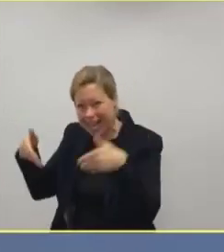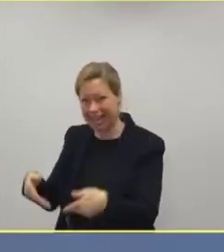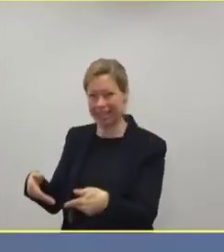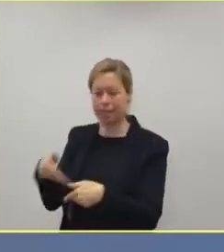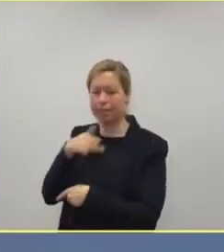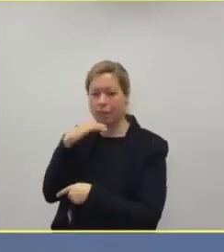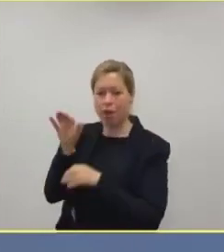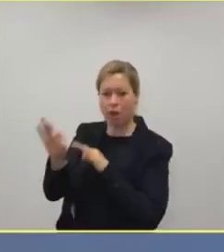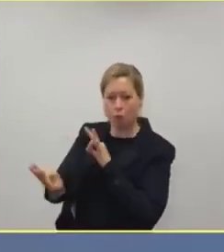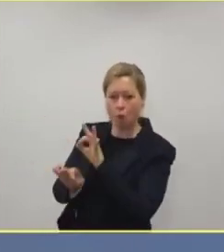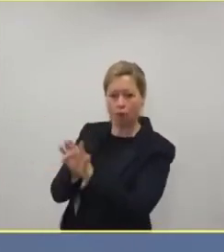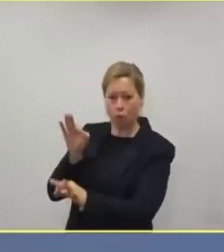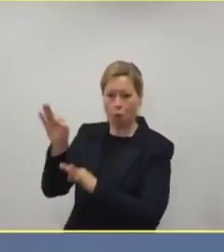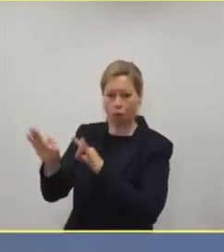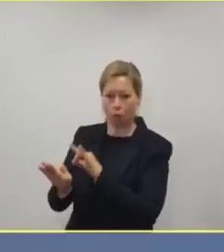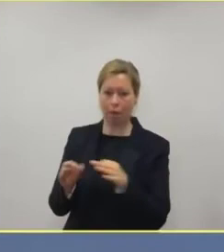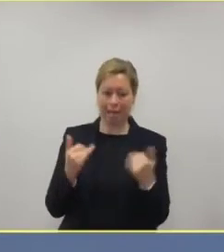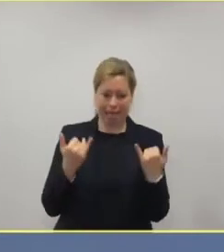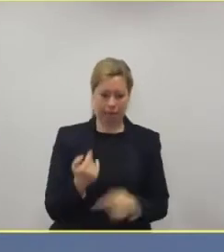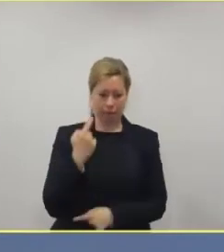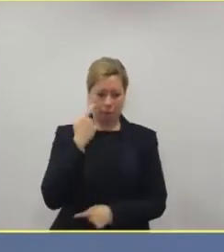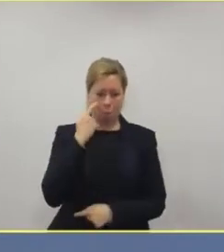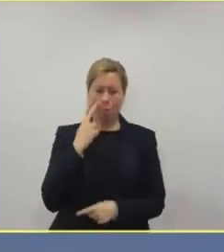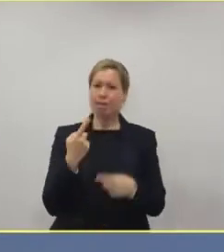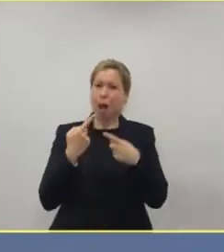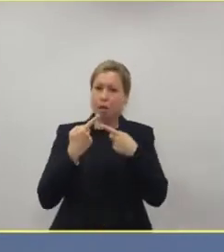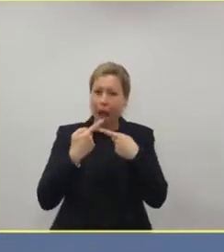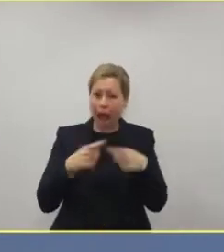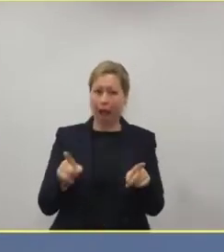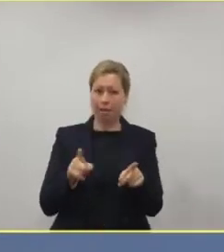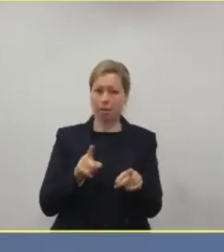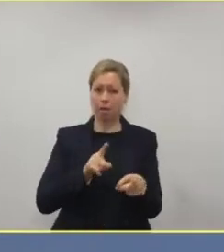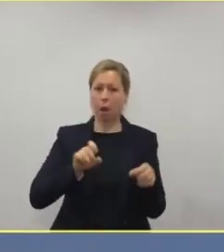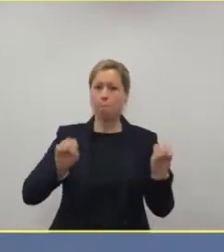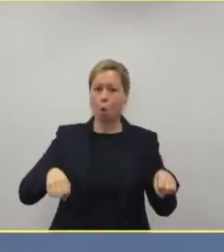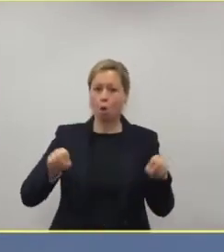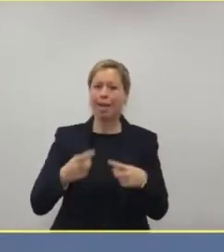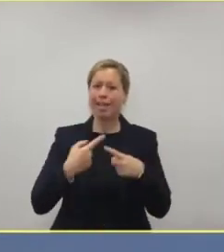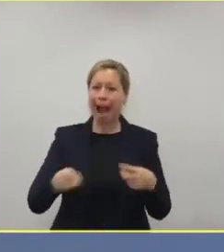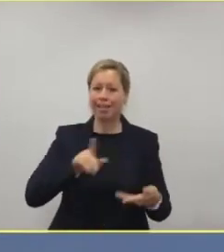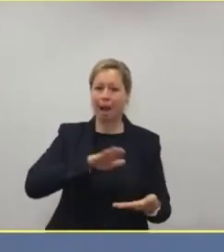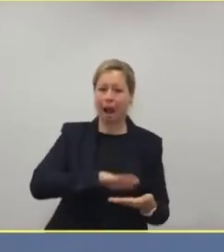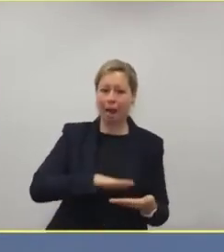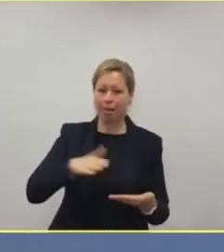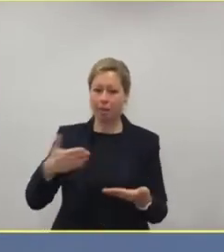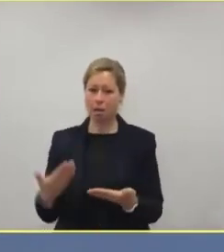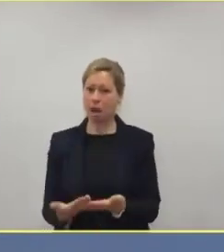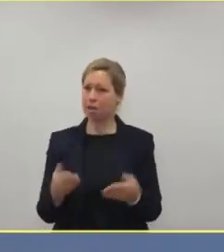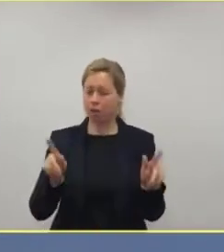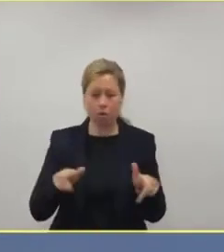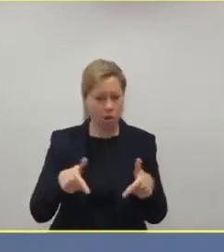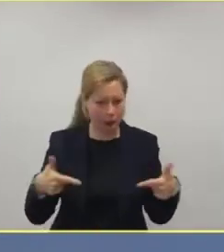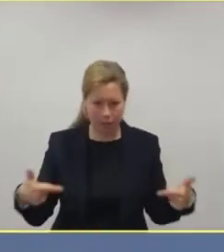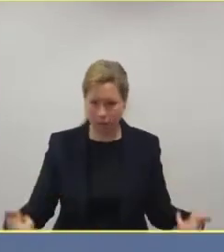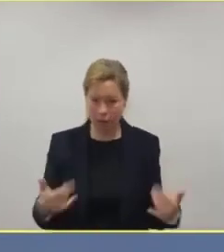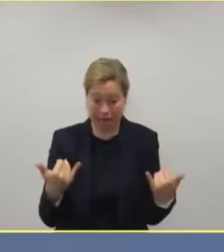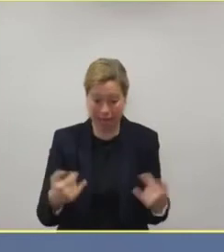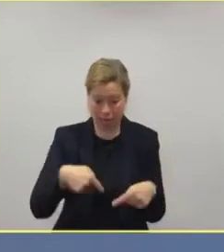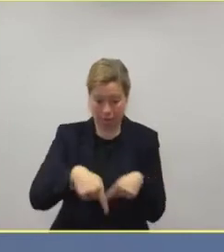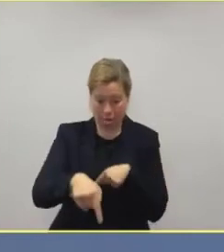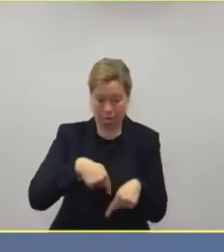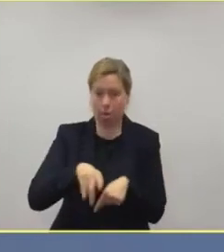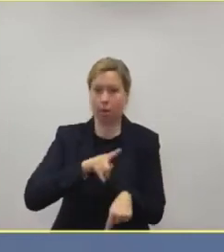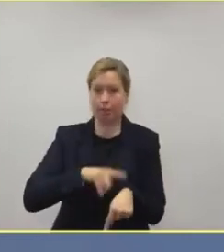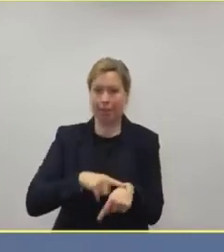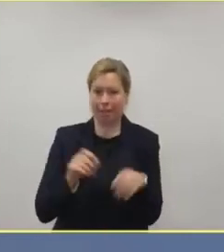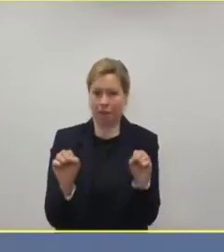Wir haben gar keine andere Alternative jetzt im Winter. Und das führt dazu, dass Pflegepersonal wieder transferiert wird auf die Intensivstationen und so weiter.